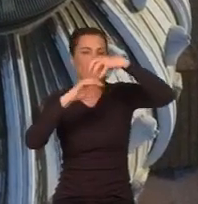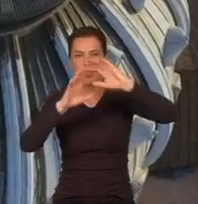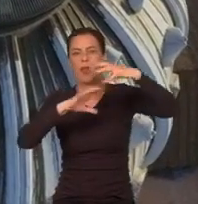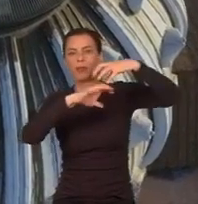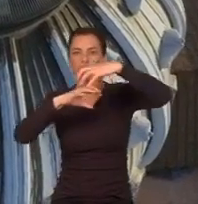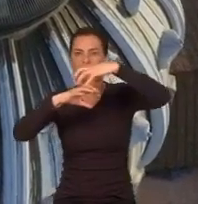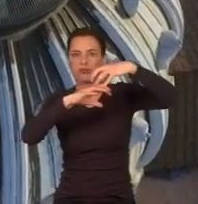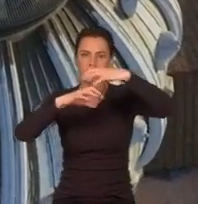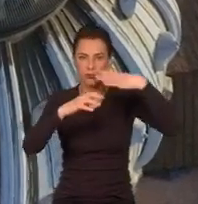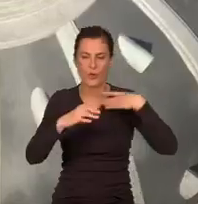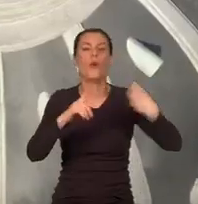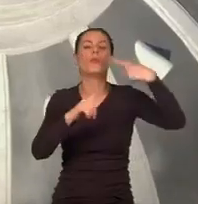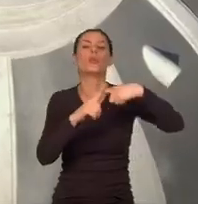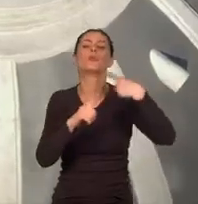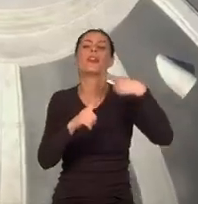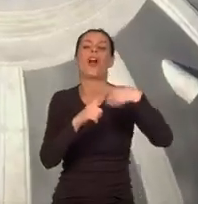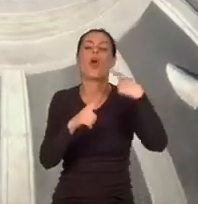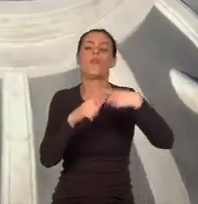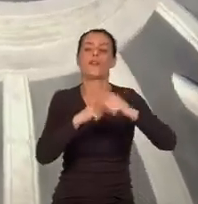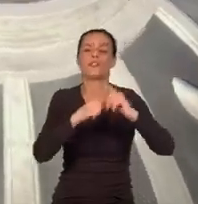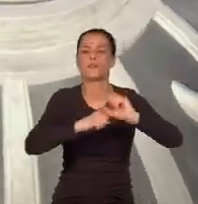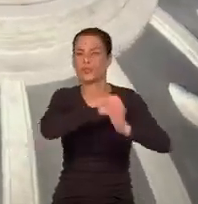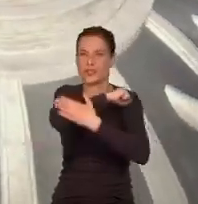Della Porta dodał metalowe wzmocnienia konstrukcji.